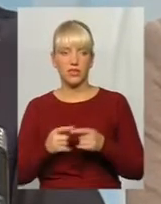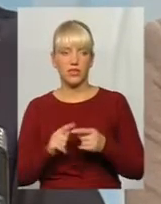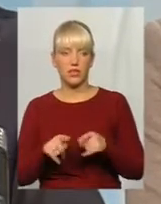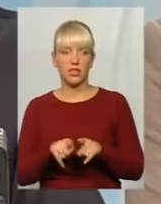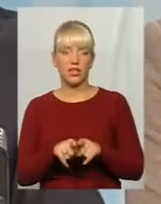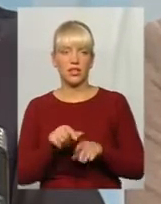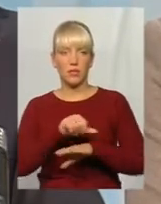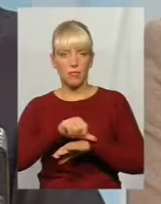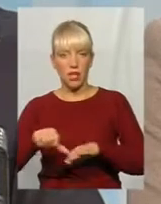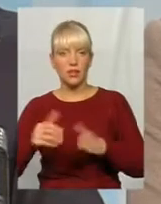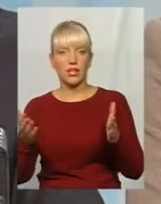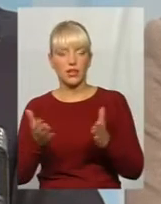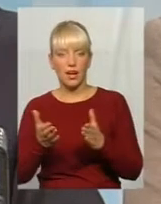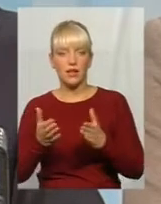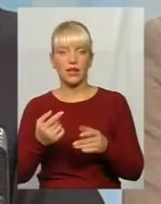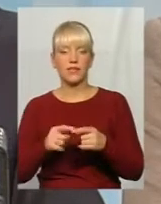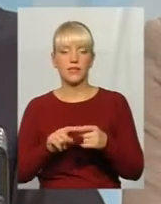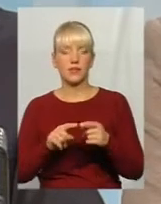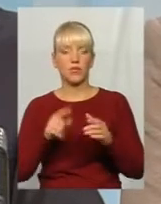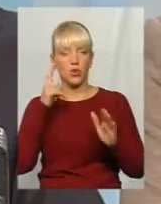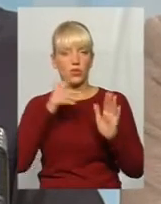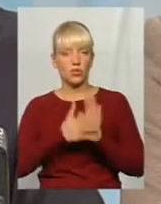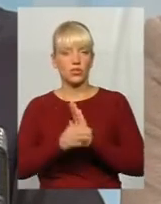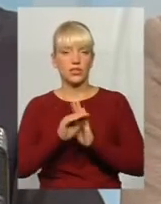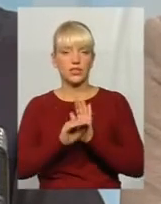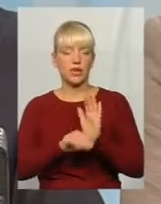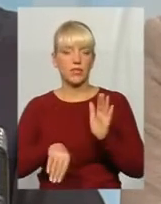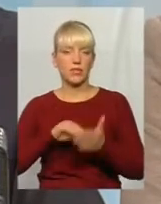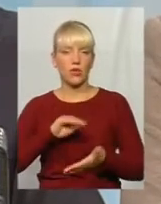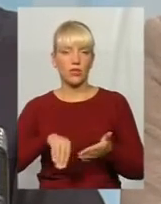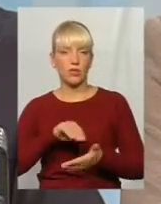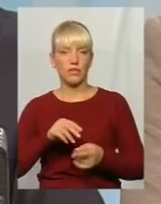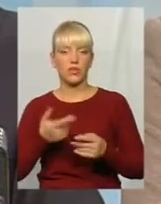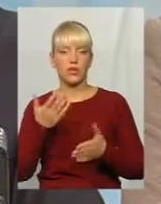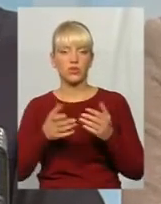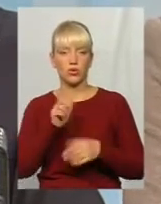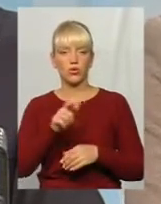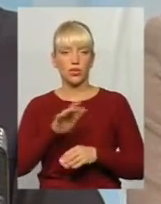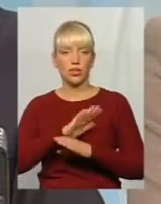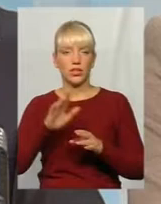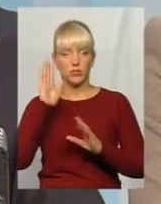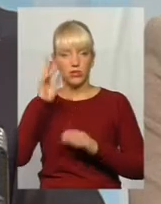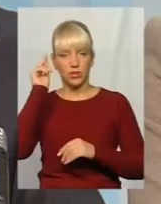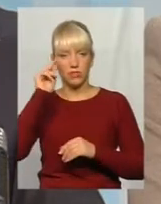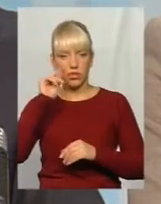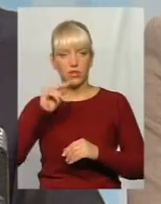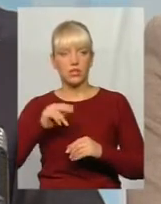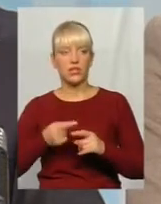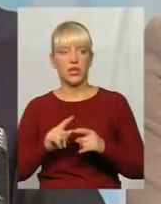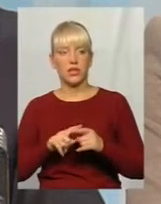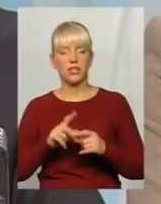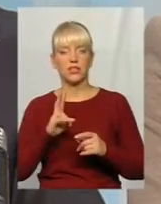це та планка, до якої прямує система закупівель. І якщо люди не навчаться на допорогових закупівлях